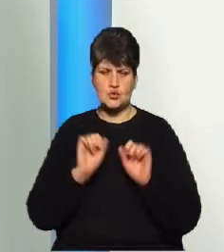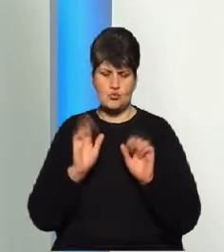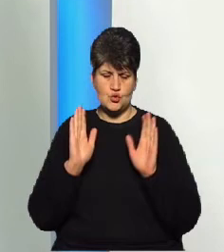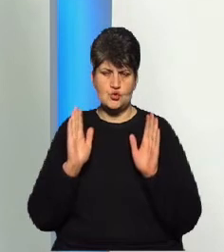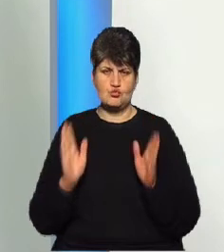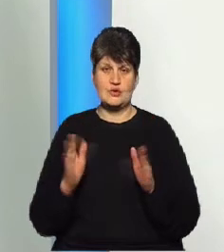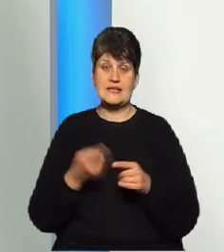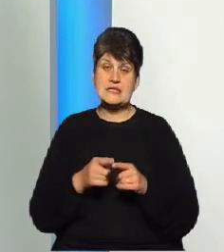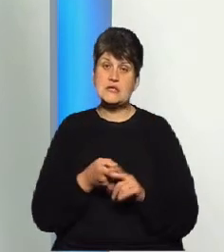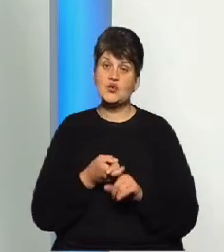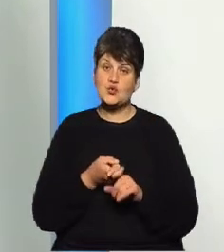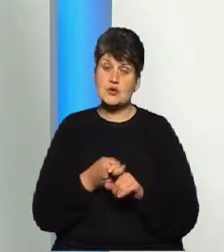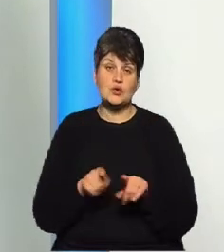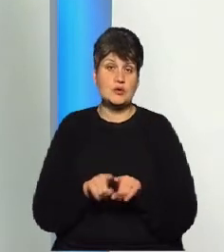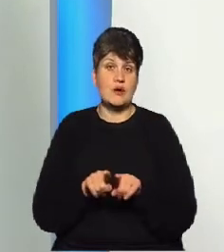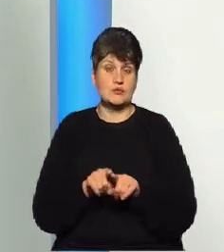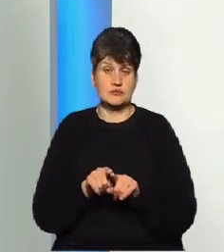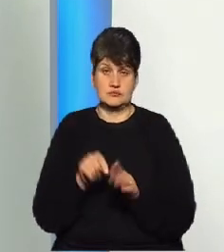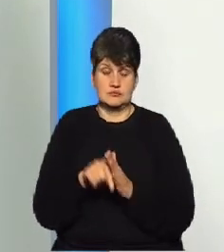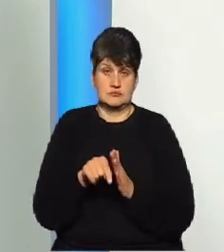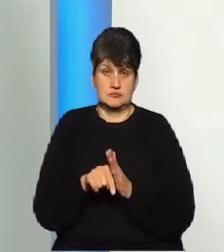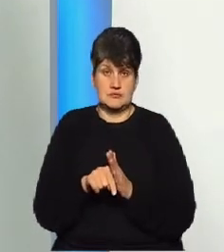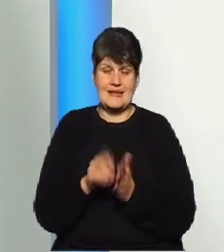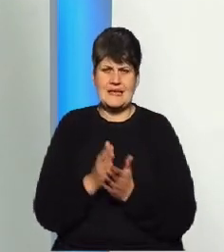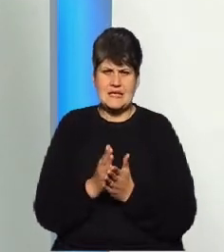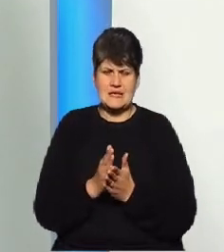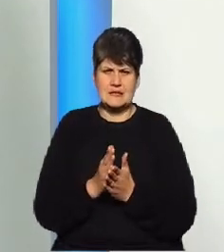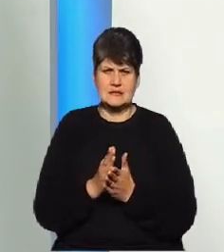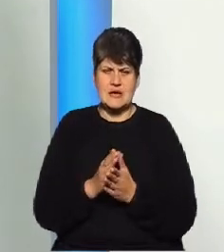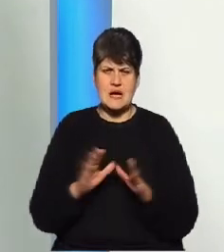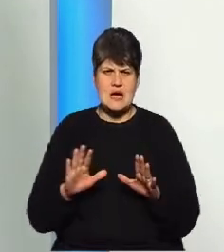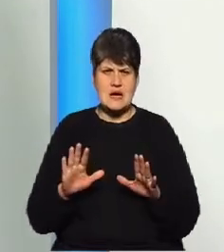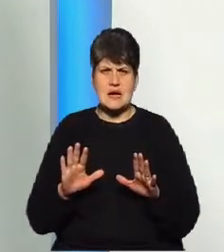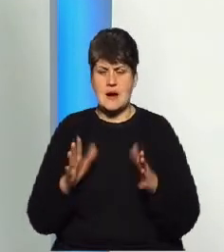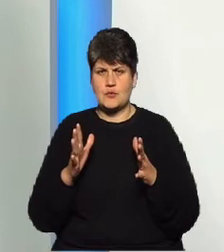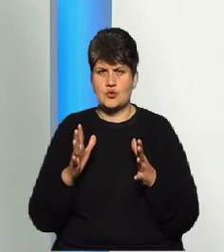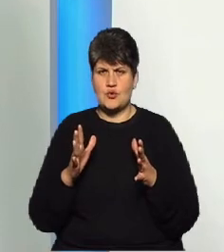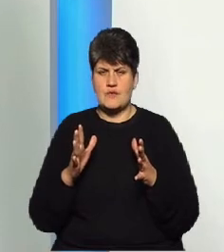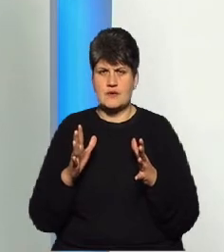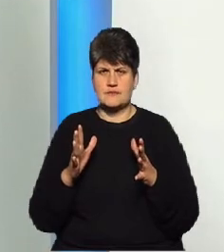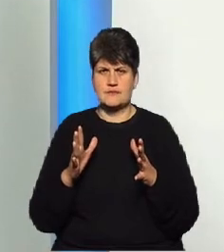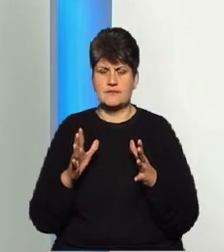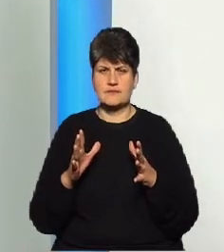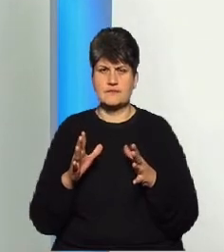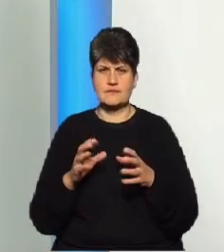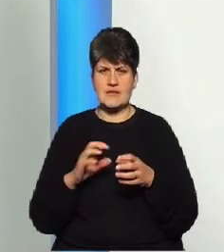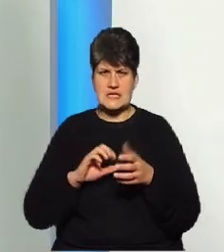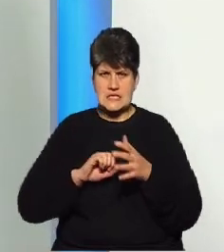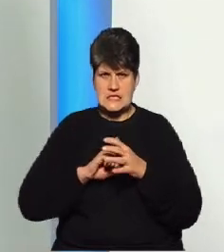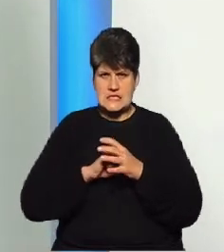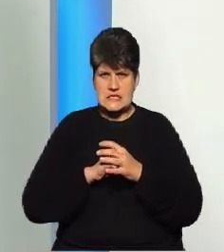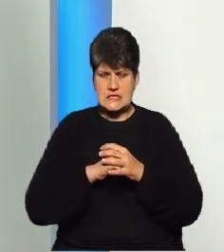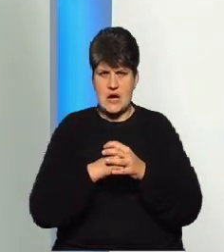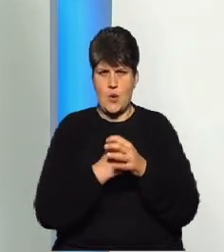етіології. Тобто, іде гостра, раптова обтурація, тобто, закупорка просвіту артерії.